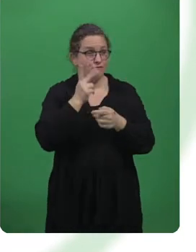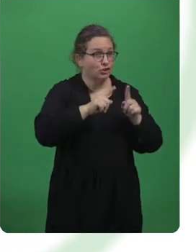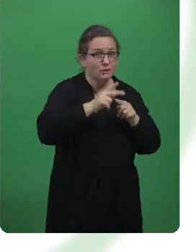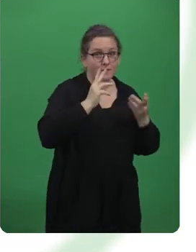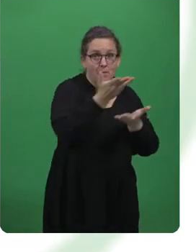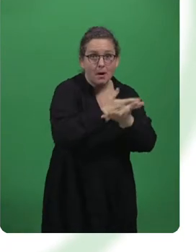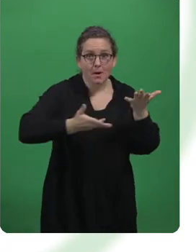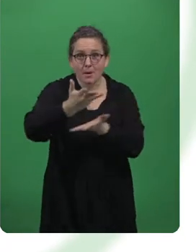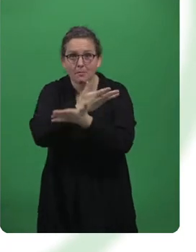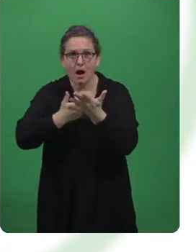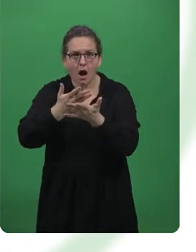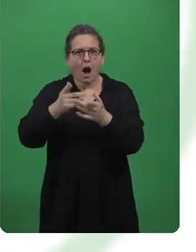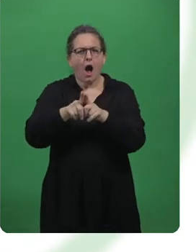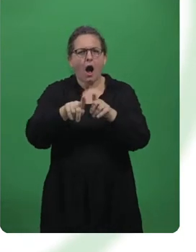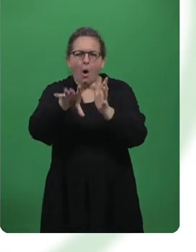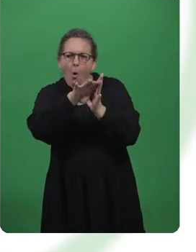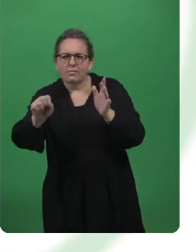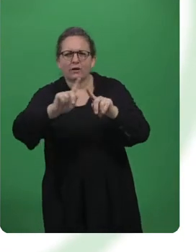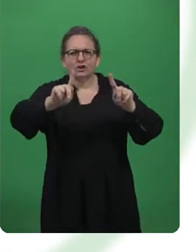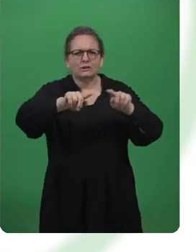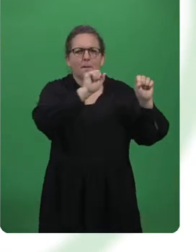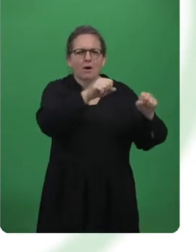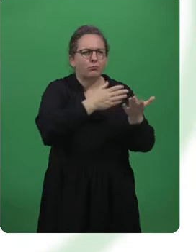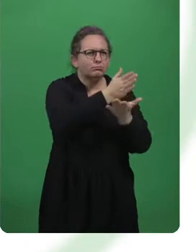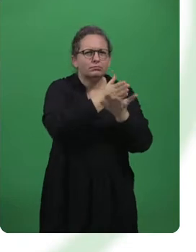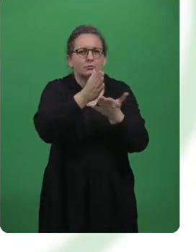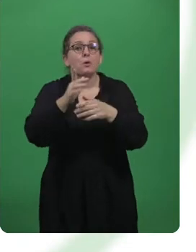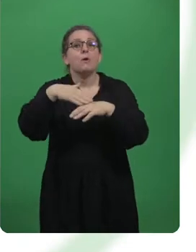den Online-Formaten in Form von Breakout-Sessions besonders wichtig.